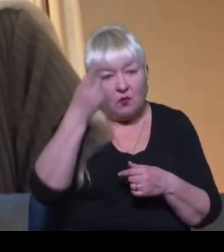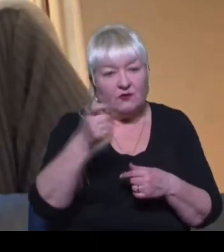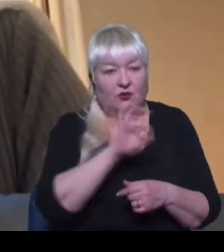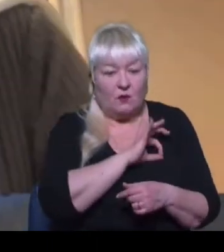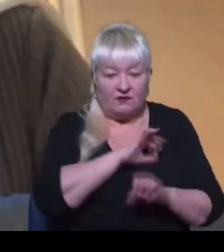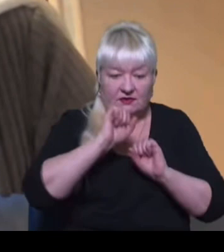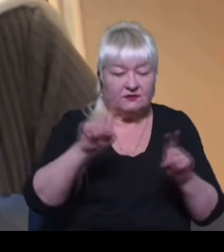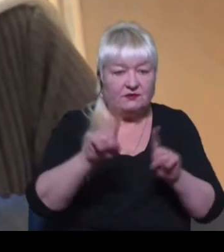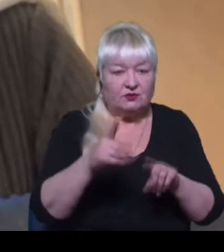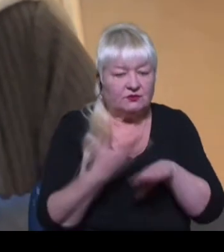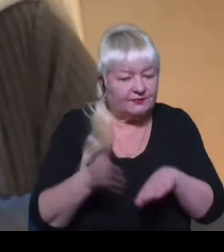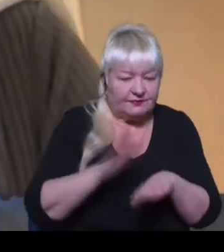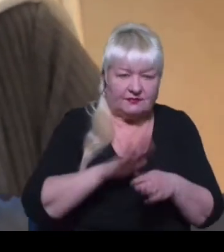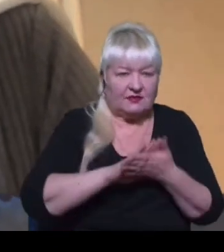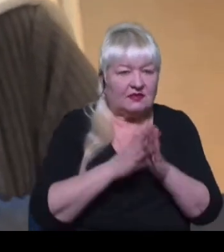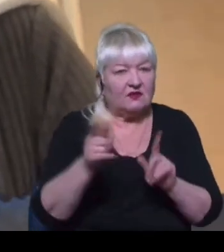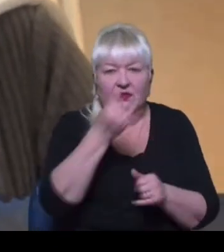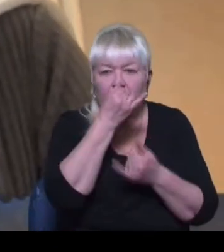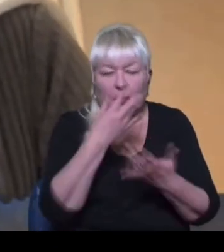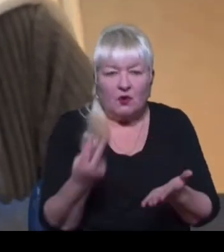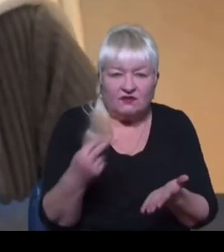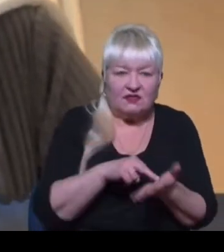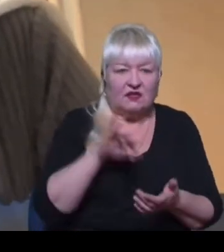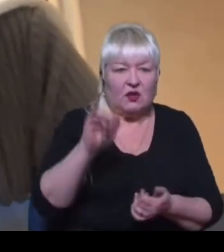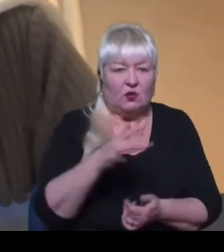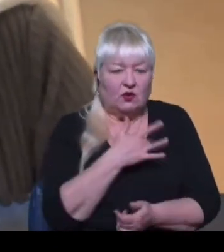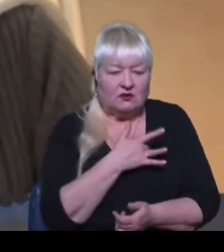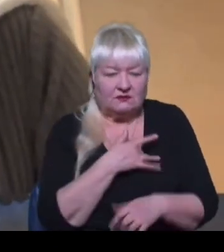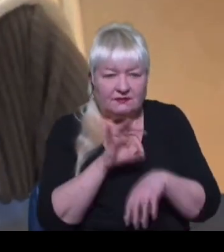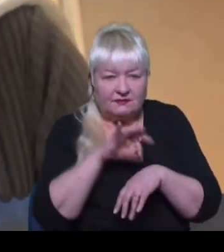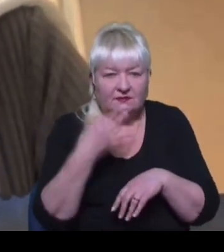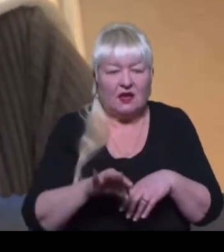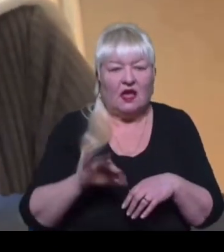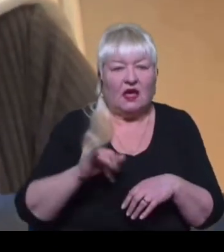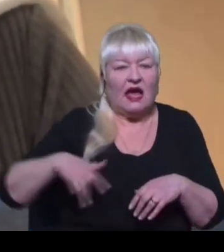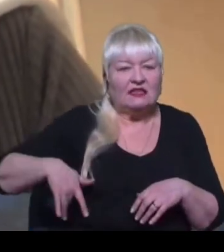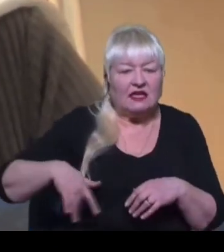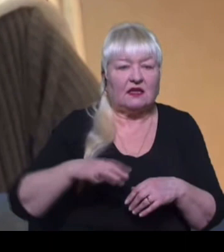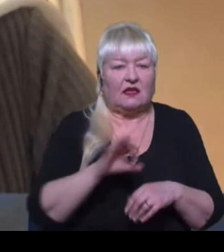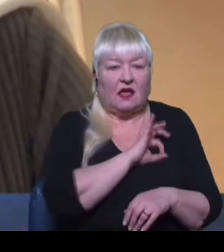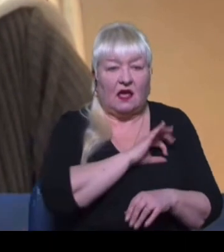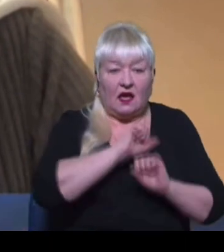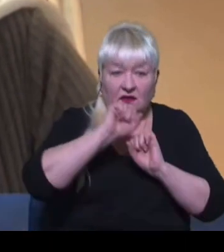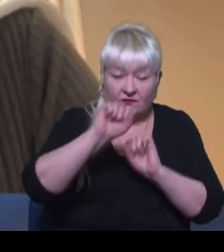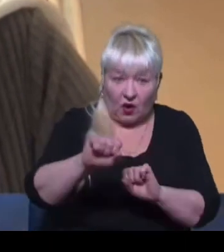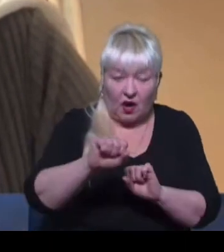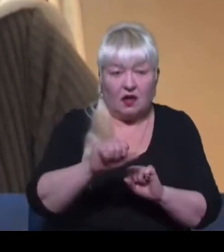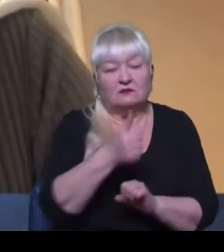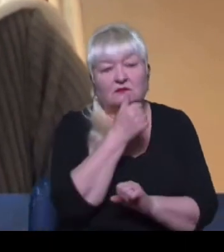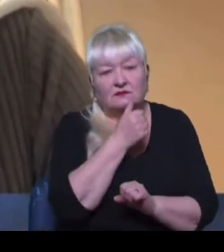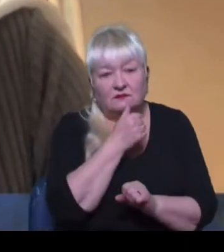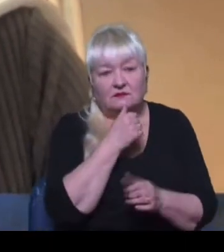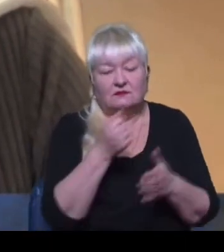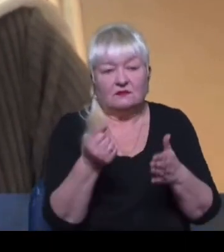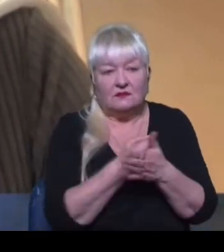стані, що він не може встати на ноги, що в нього пече серце та турбують нирки, адвокат Едем Семіляєв спробував